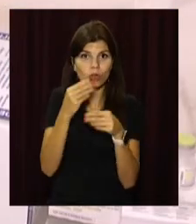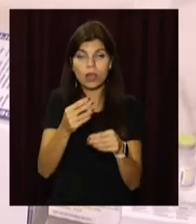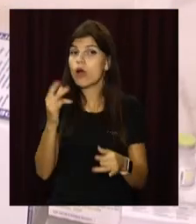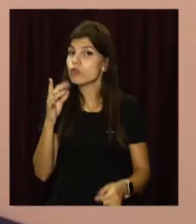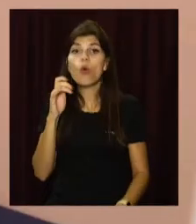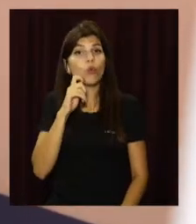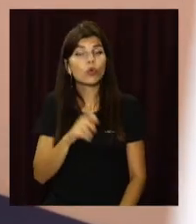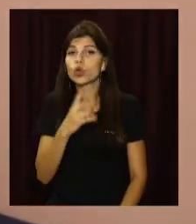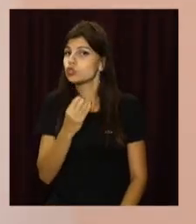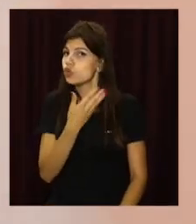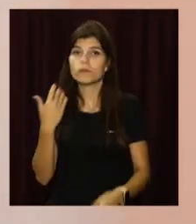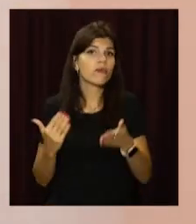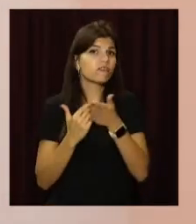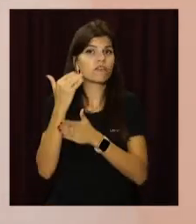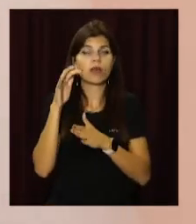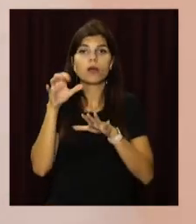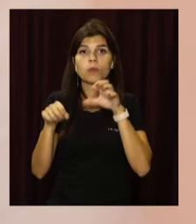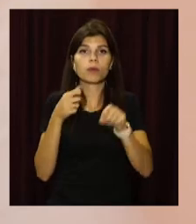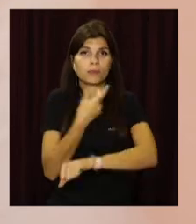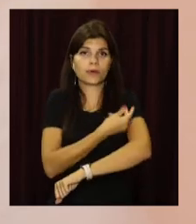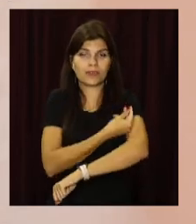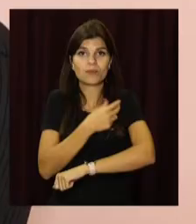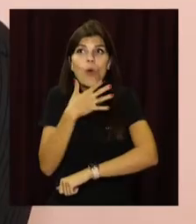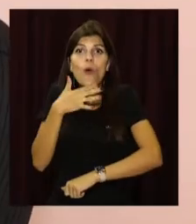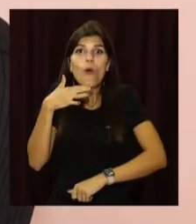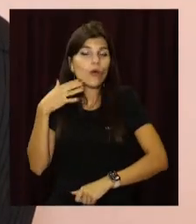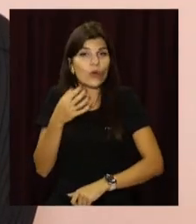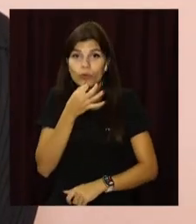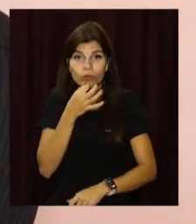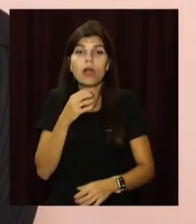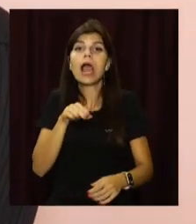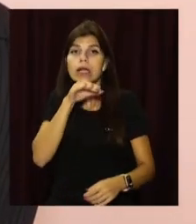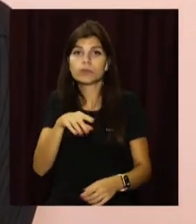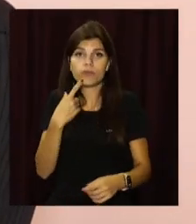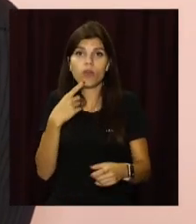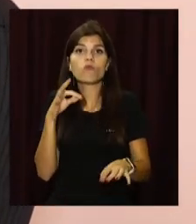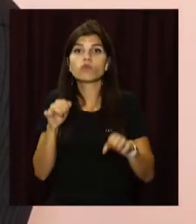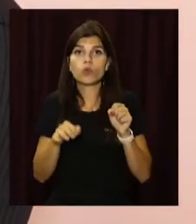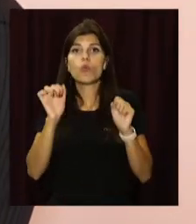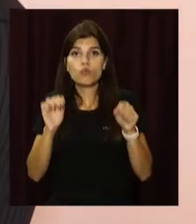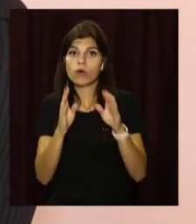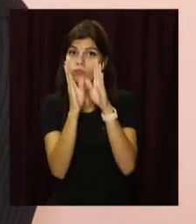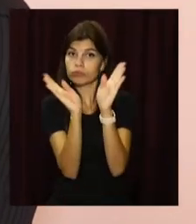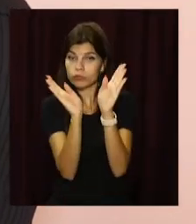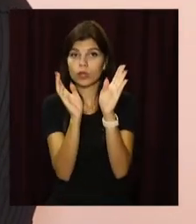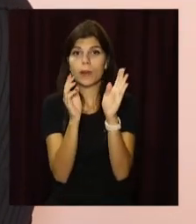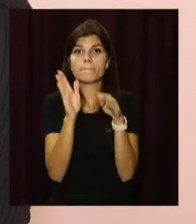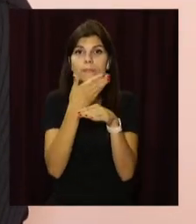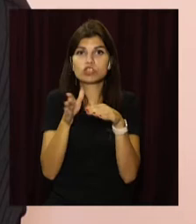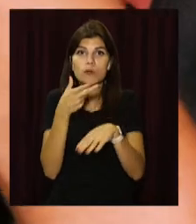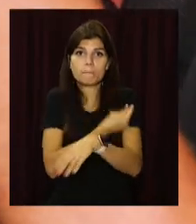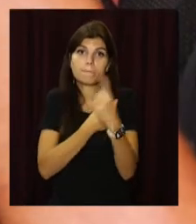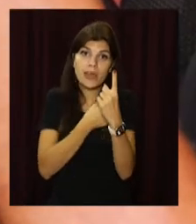немає високих показників охоплення вакцинацією, пріоритетних груп експерти рекомендують максимально збільшити термін між щепленнями.